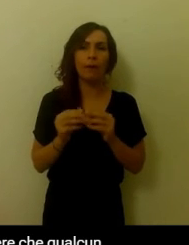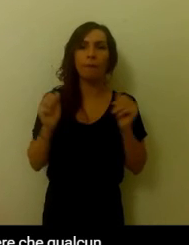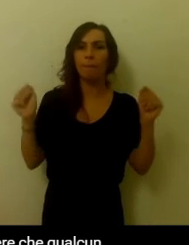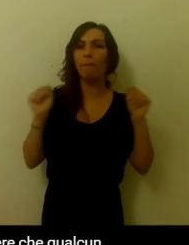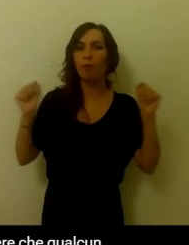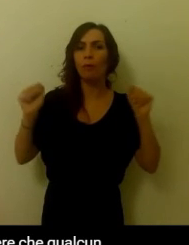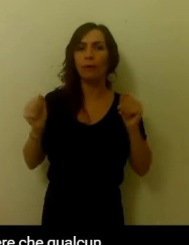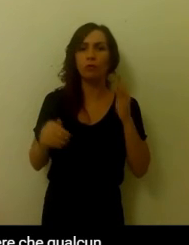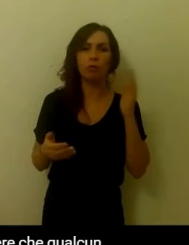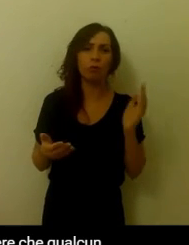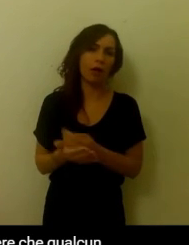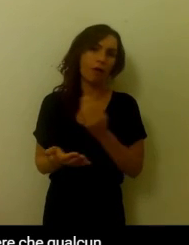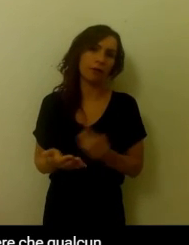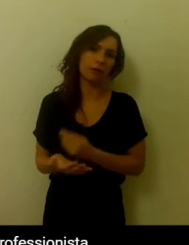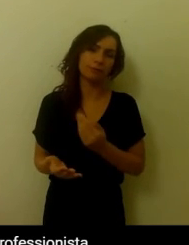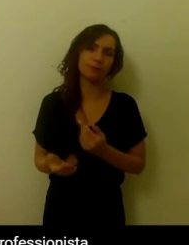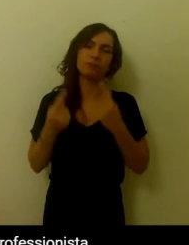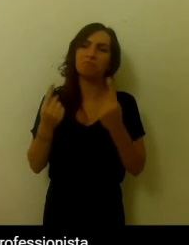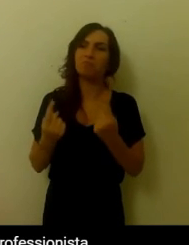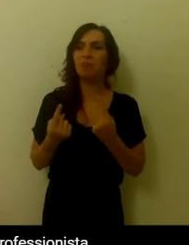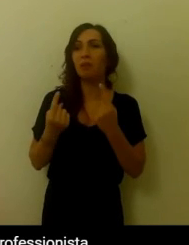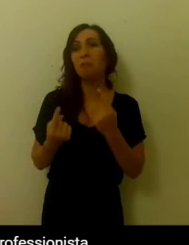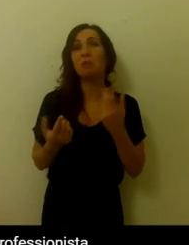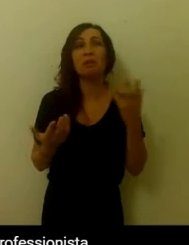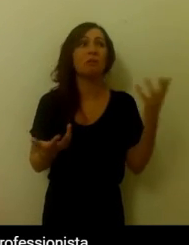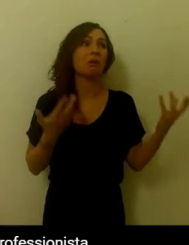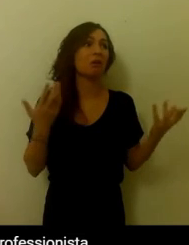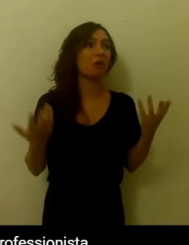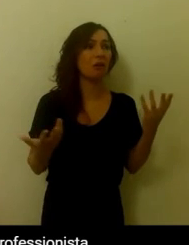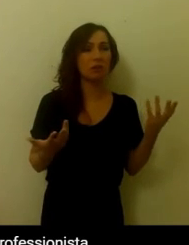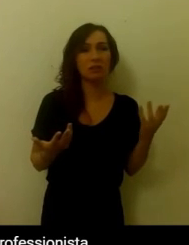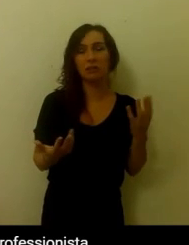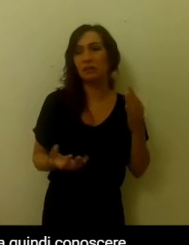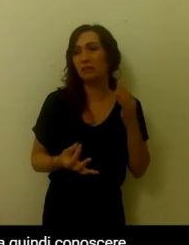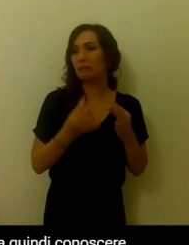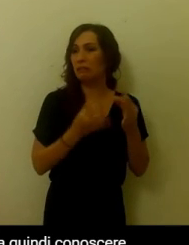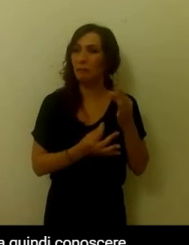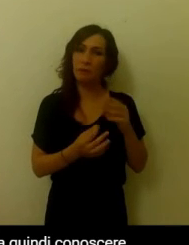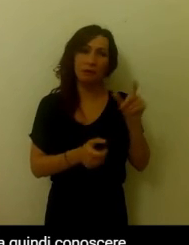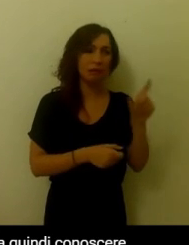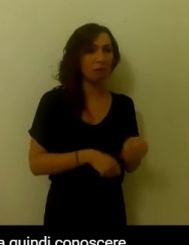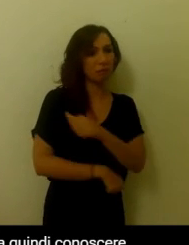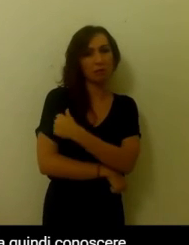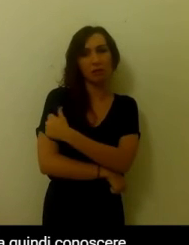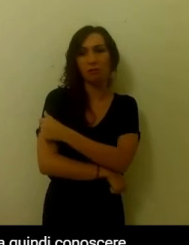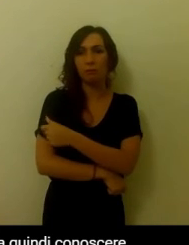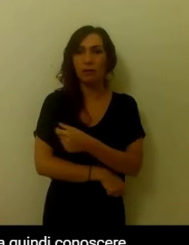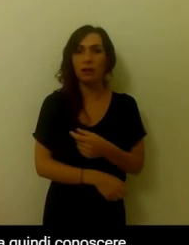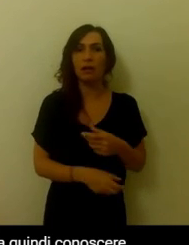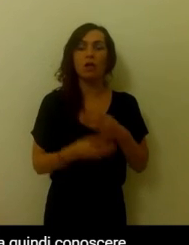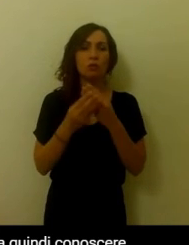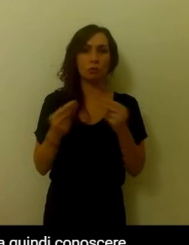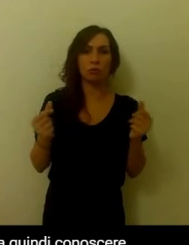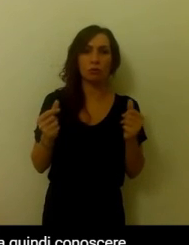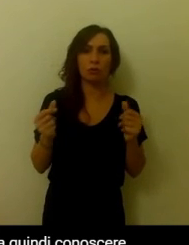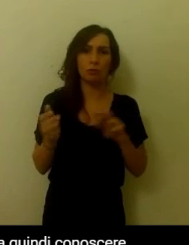accada e credere che qualcun altro, qualcosa, una pastiglia, una terapia, un professionista abbia la soluzione, la sua risposta. Oppure